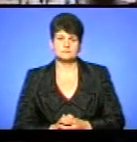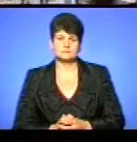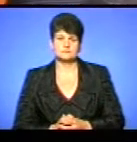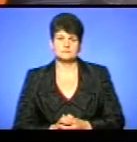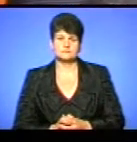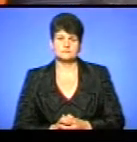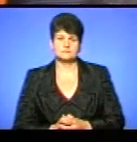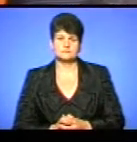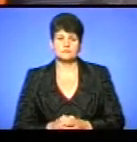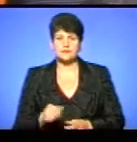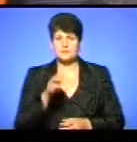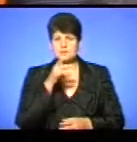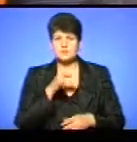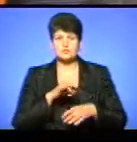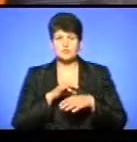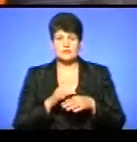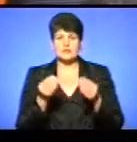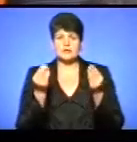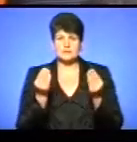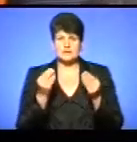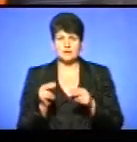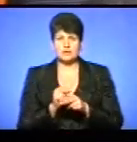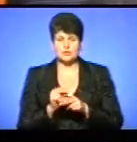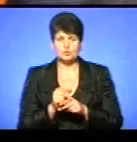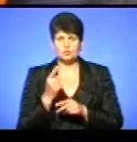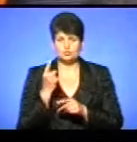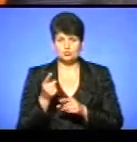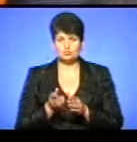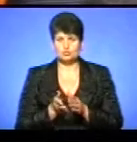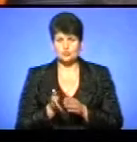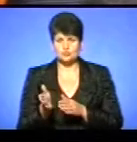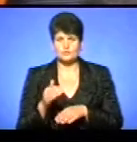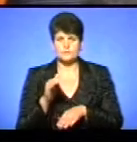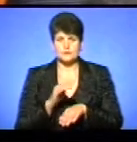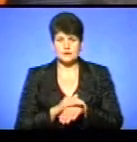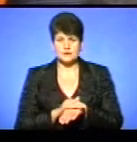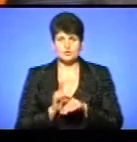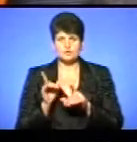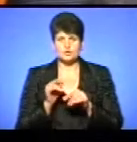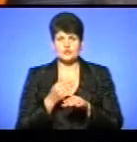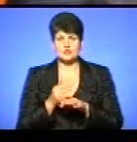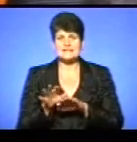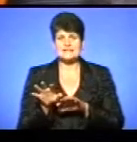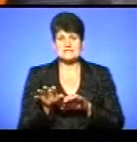Під час проведення капітального ремонту одну полосу фактично проїзної частини забрали.